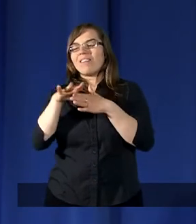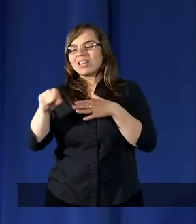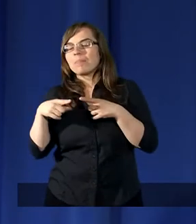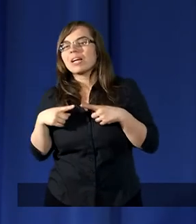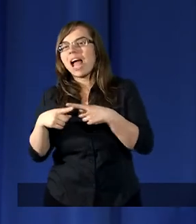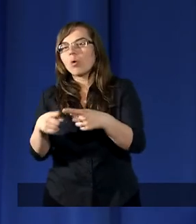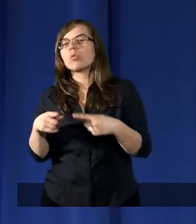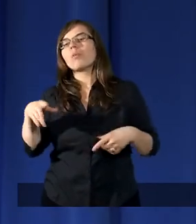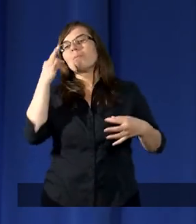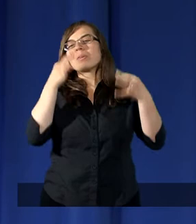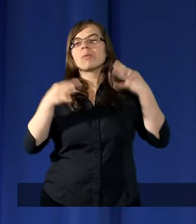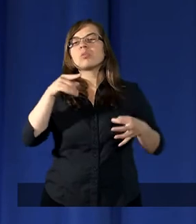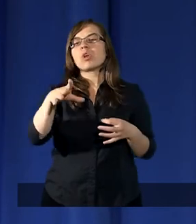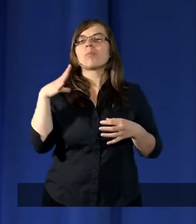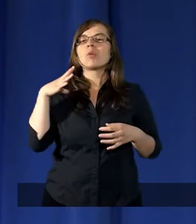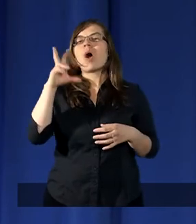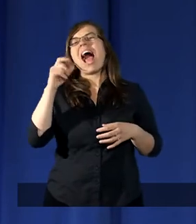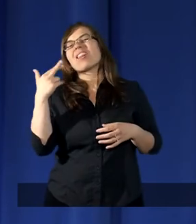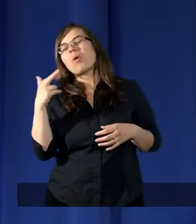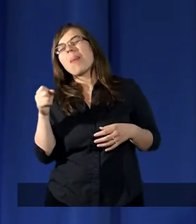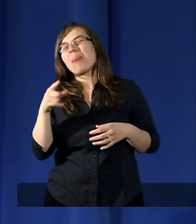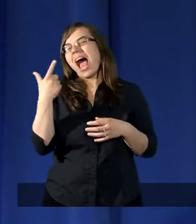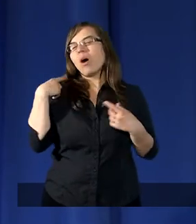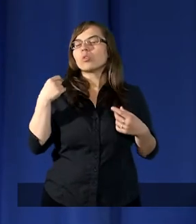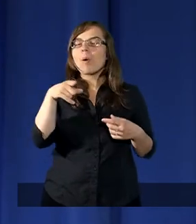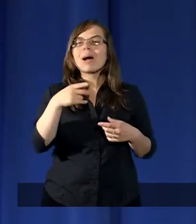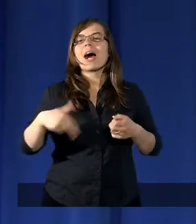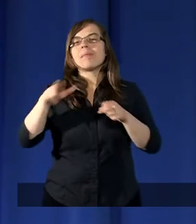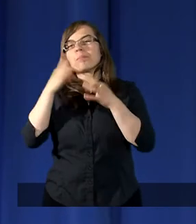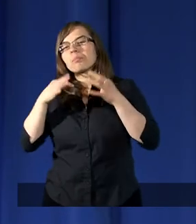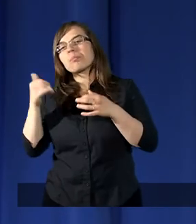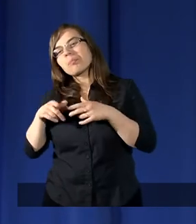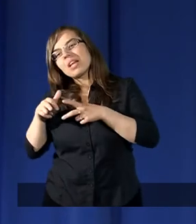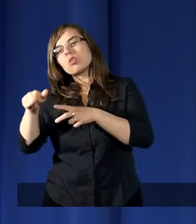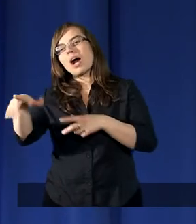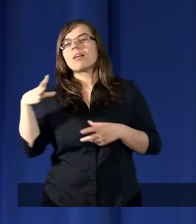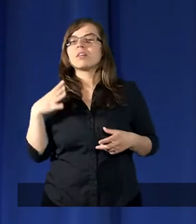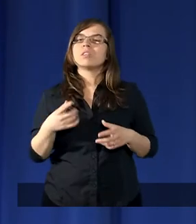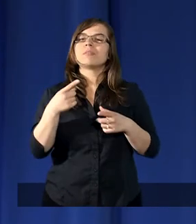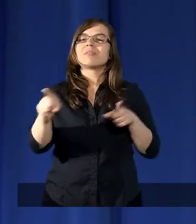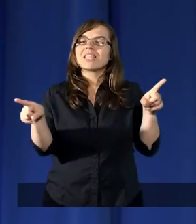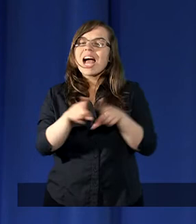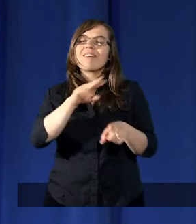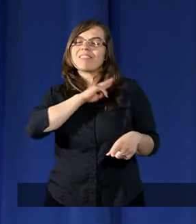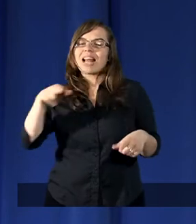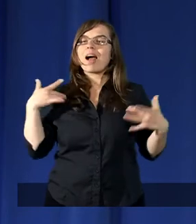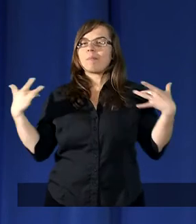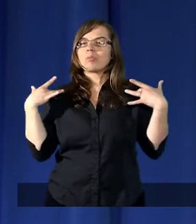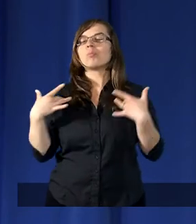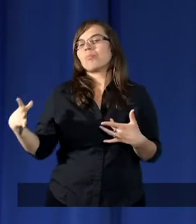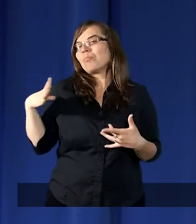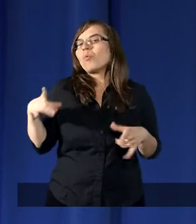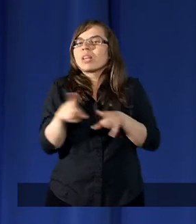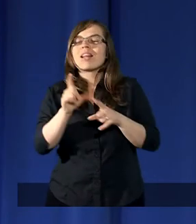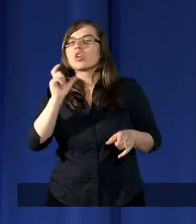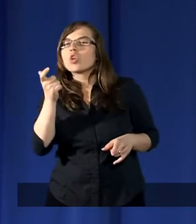Przypuszczamy, że to była ta słynna Hatshepsut. Drodzy, czy też w naszym życiu było coś